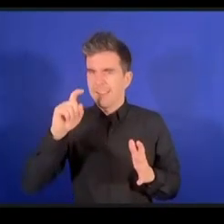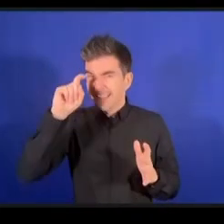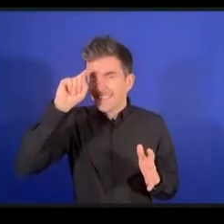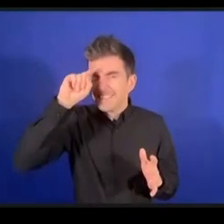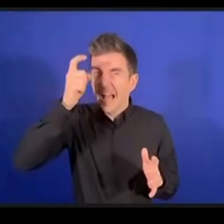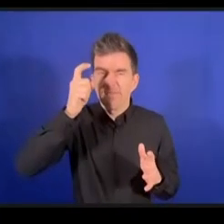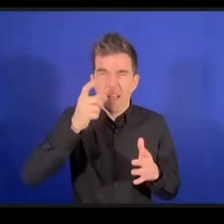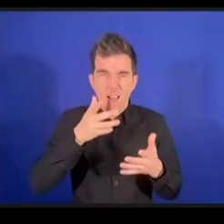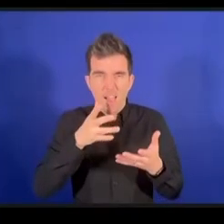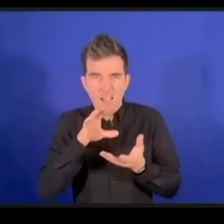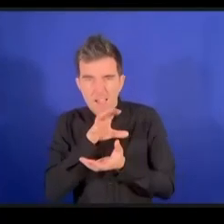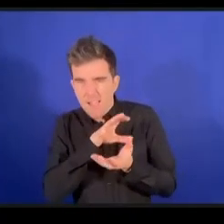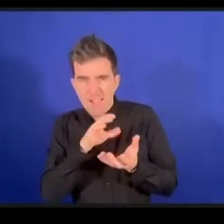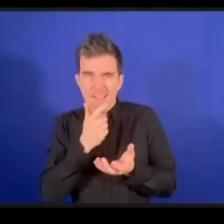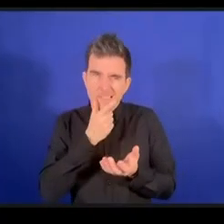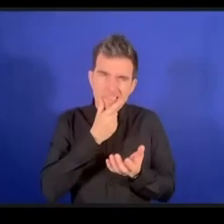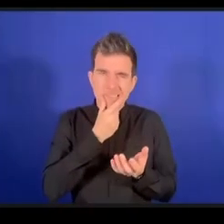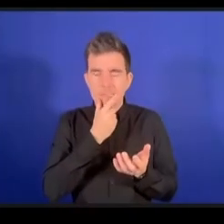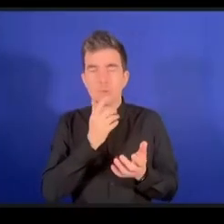إجابات متعلقة